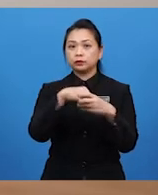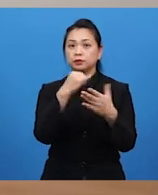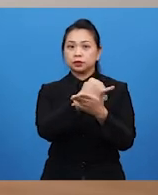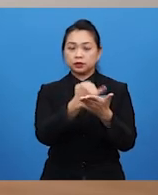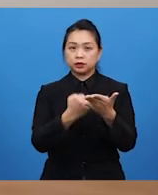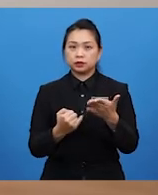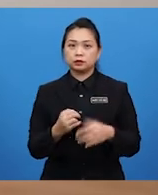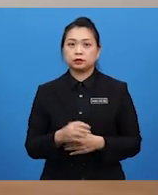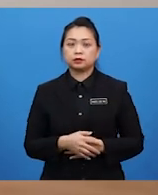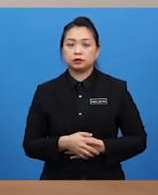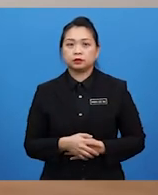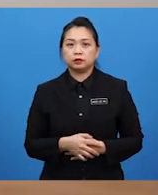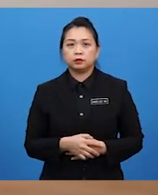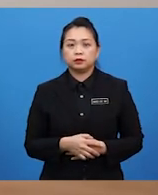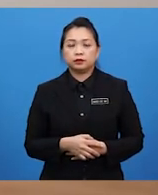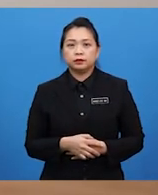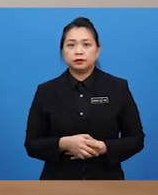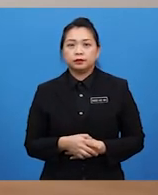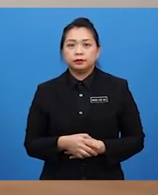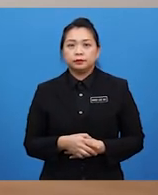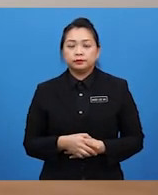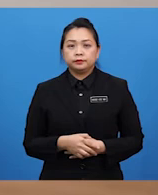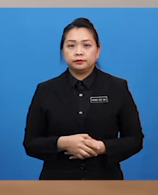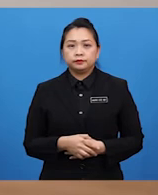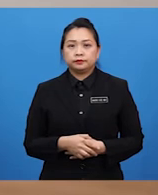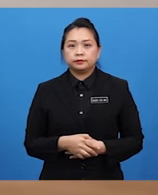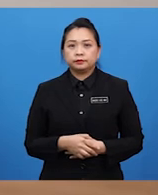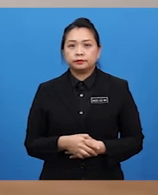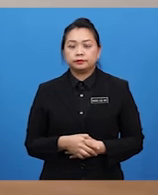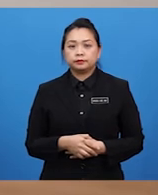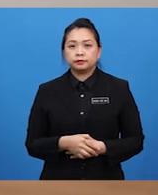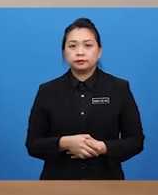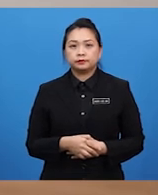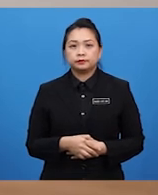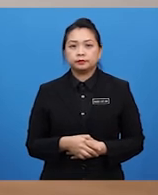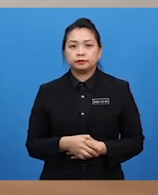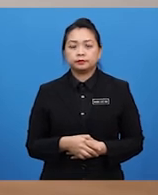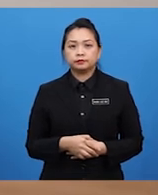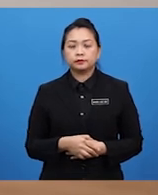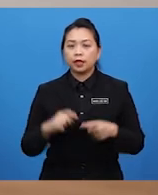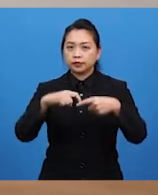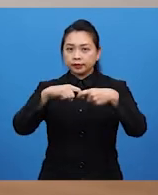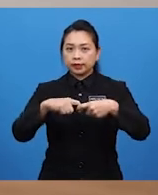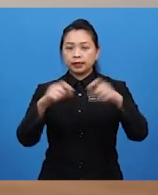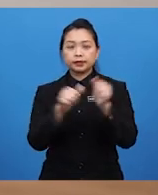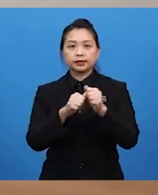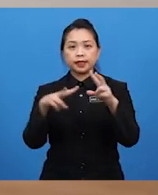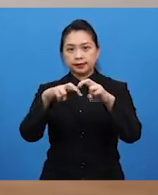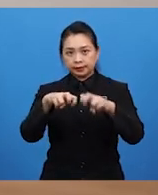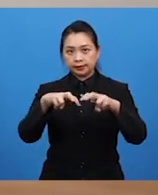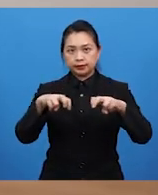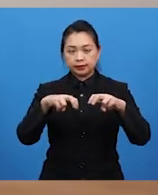Cuba Cikgu Arief terangkan. Dengar betul-betul Cikgu Don dan juga pelajar di luar sana. Psikologi adalah berkaitan dengan kajian